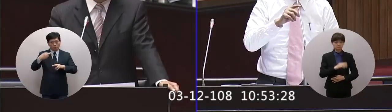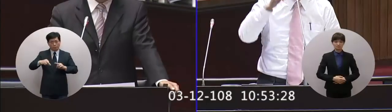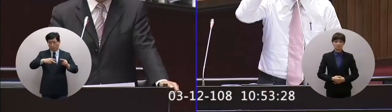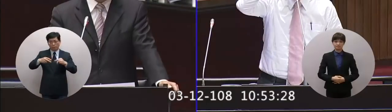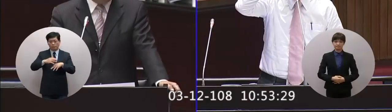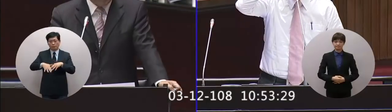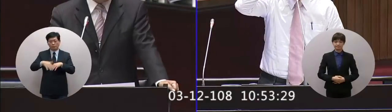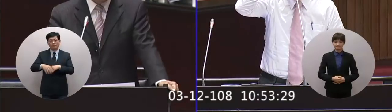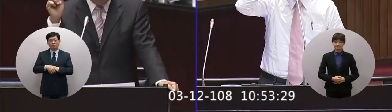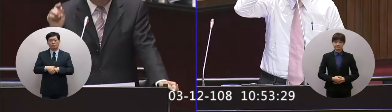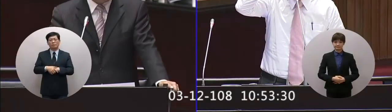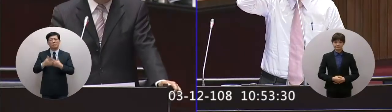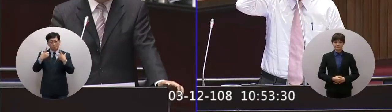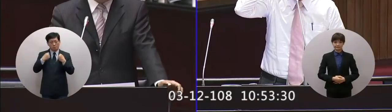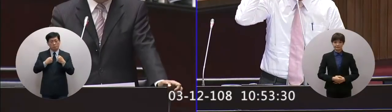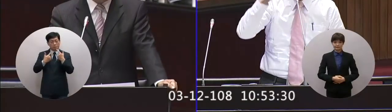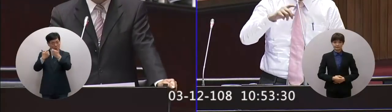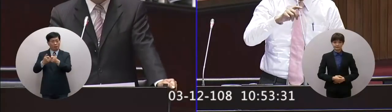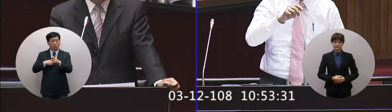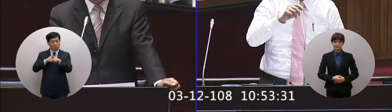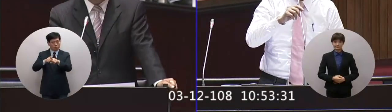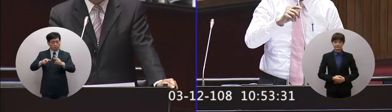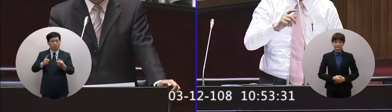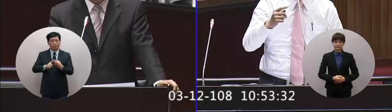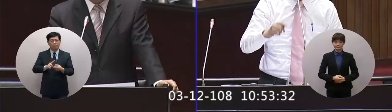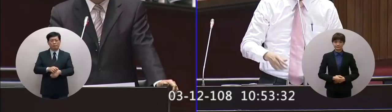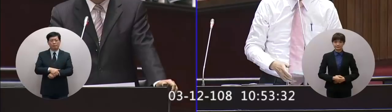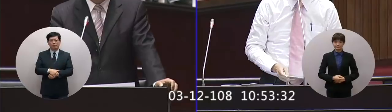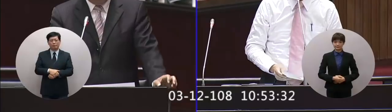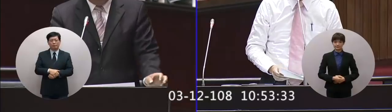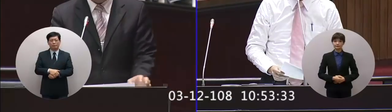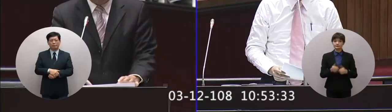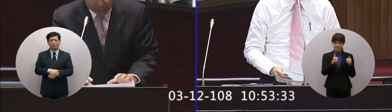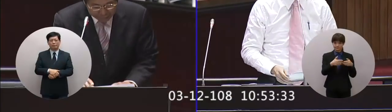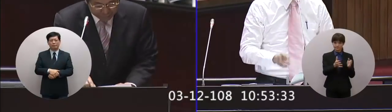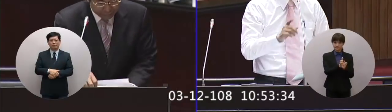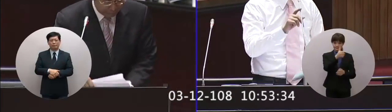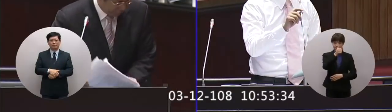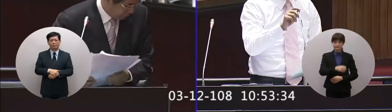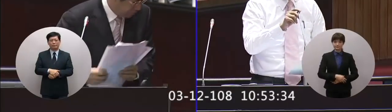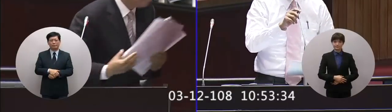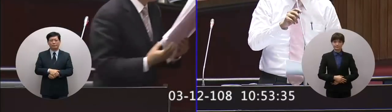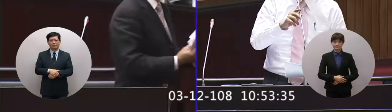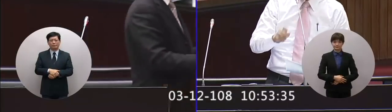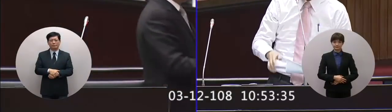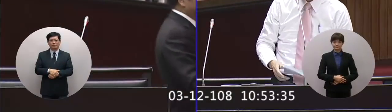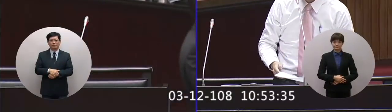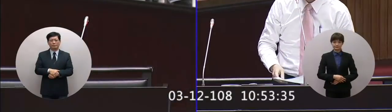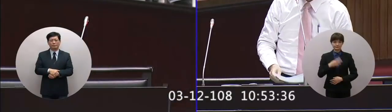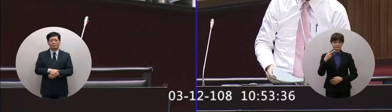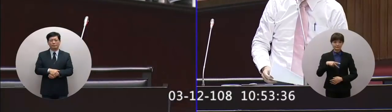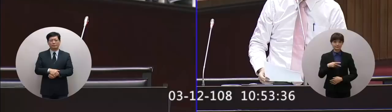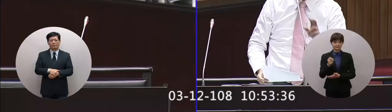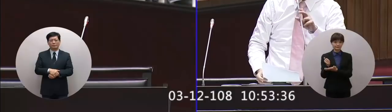這方面我想應該再修也應該往這個目標去做是好那謝謝部長謝謝那我再